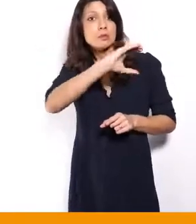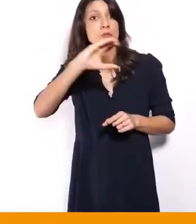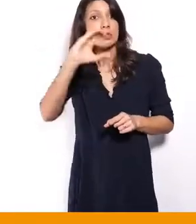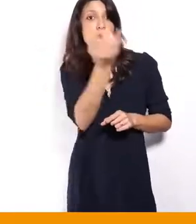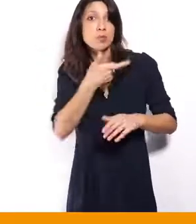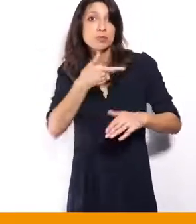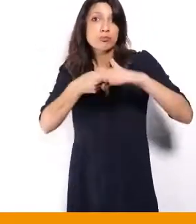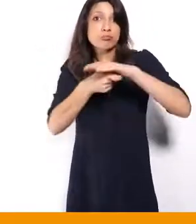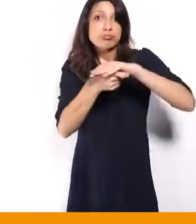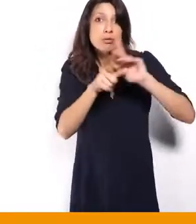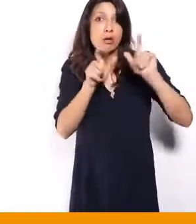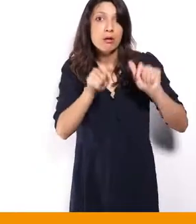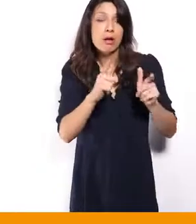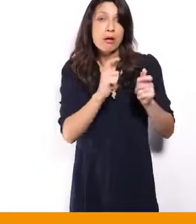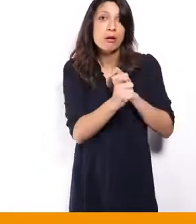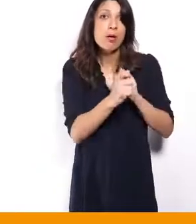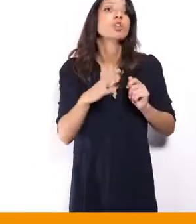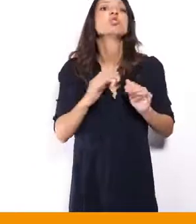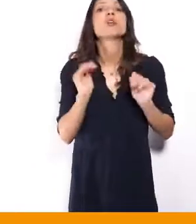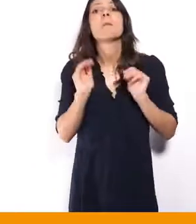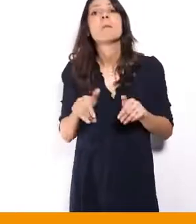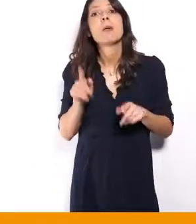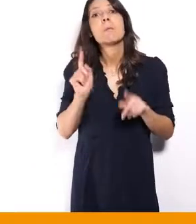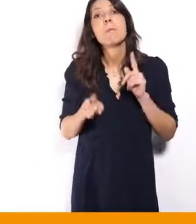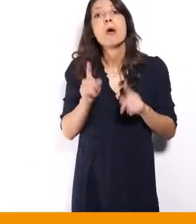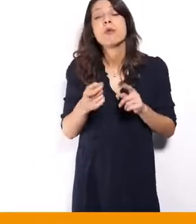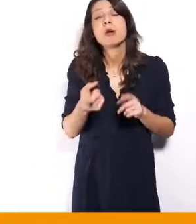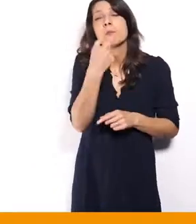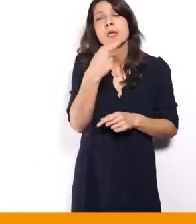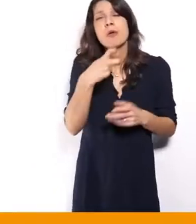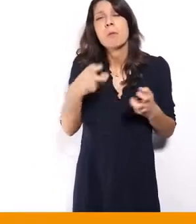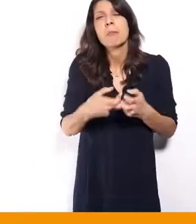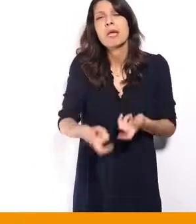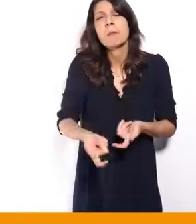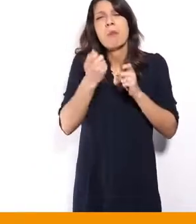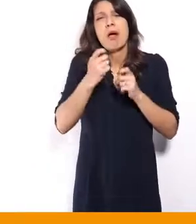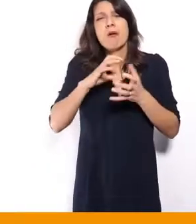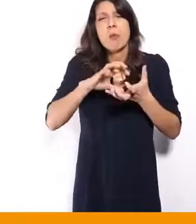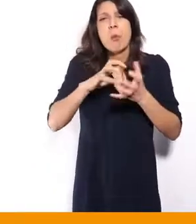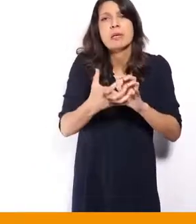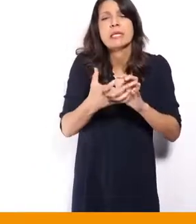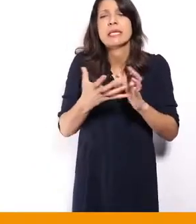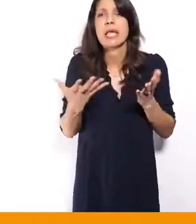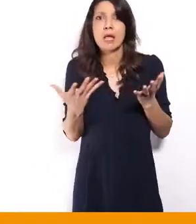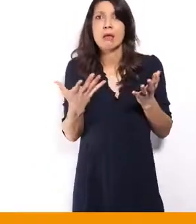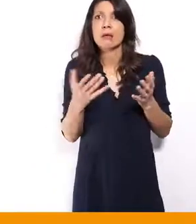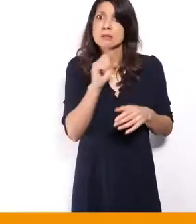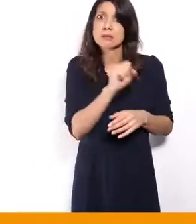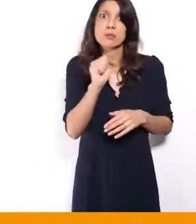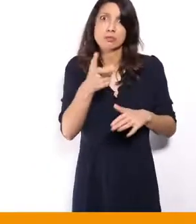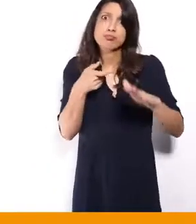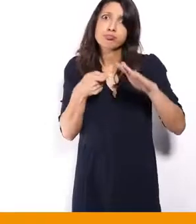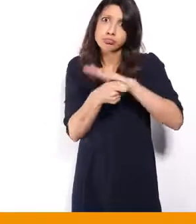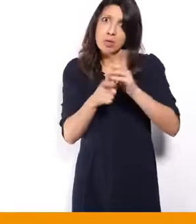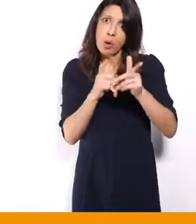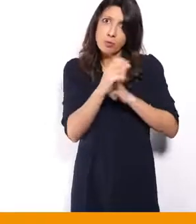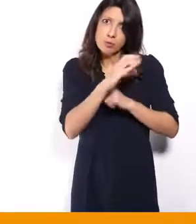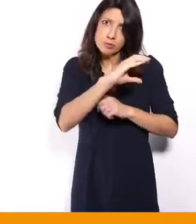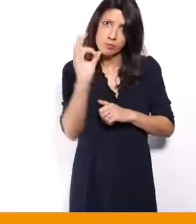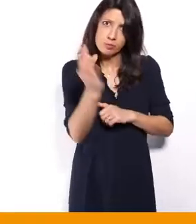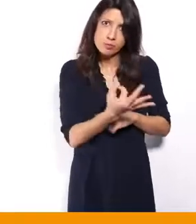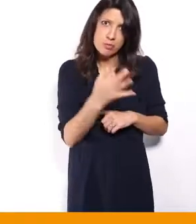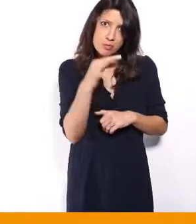pris en charge. Il y a même des prothèses, il y a même des médicaments très sophistiqués qui coûtent très cher, qui sont intégralement pris en charge, aujourd'hui,